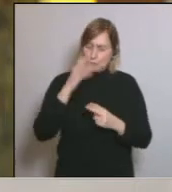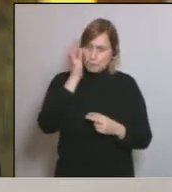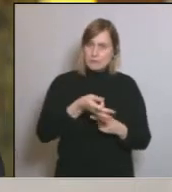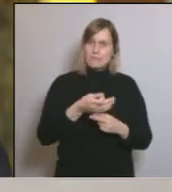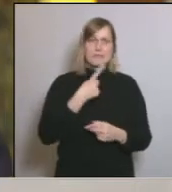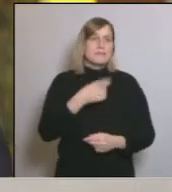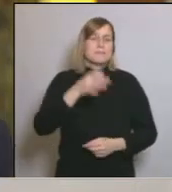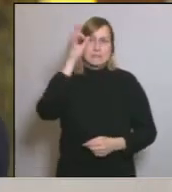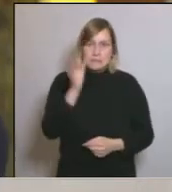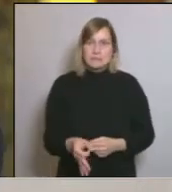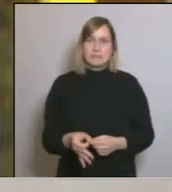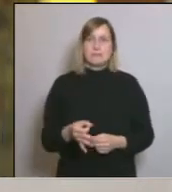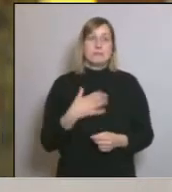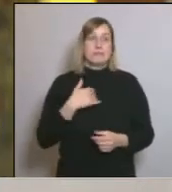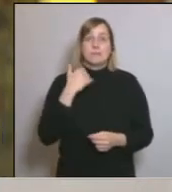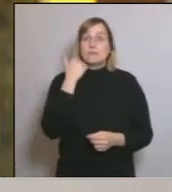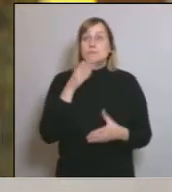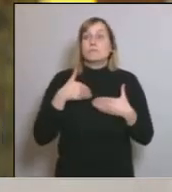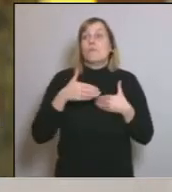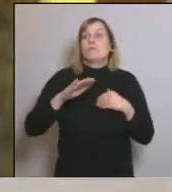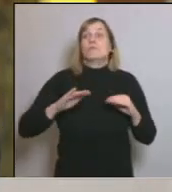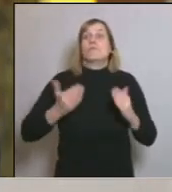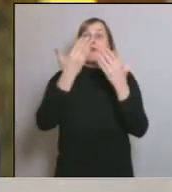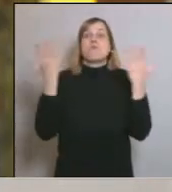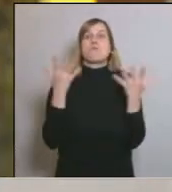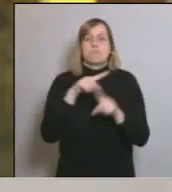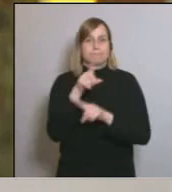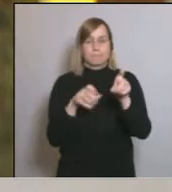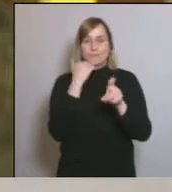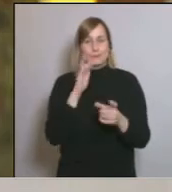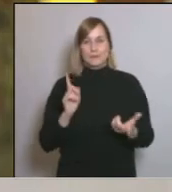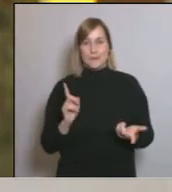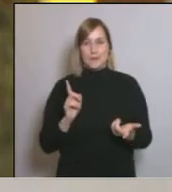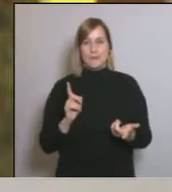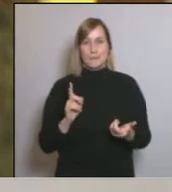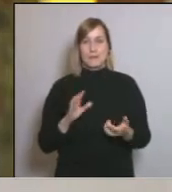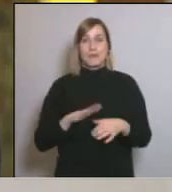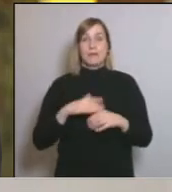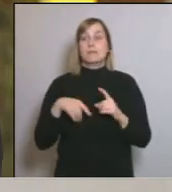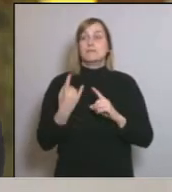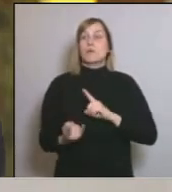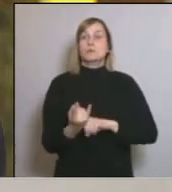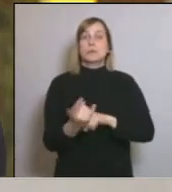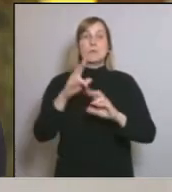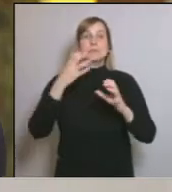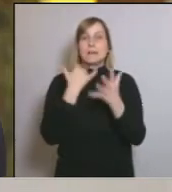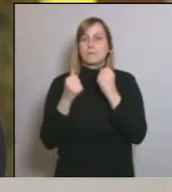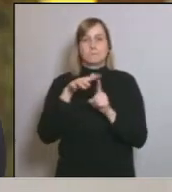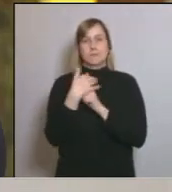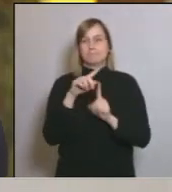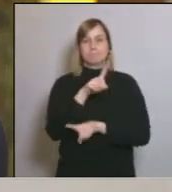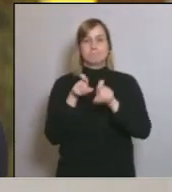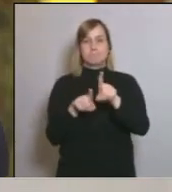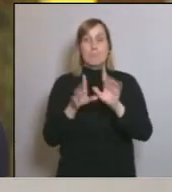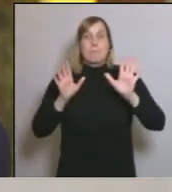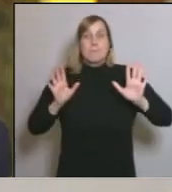difícil i no sabem com ens en sortirem d'aquesta exactament. efectes que pot tenir sobre l'economia. Però ara creiem